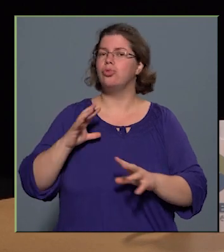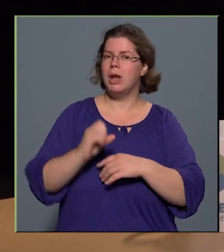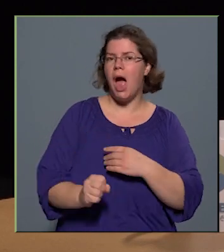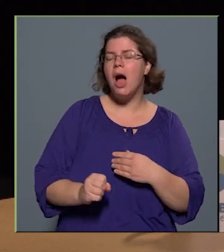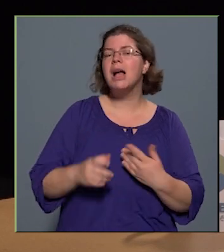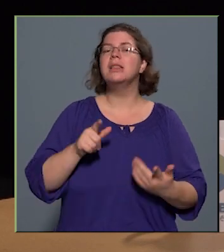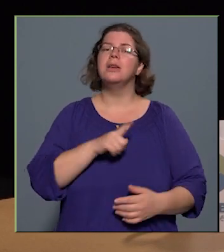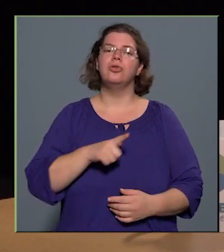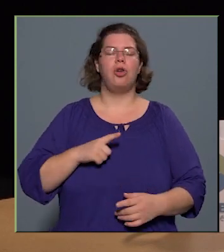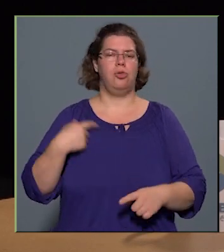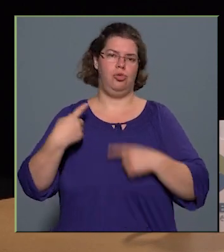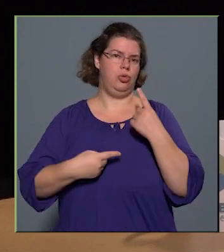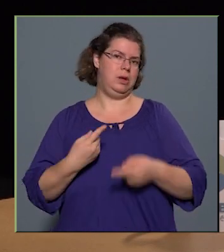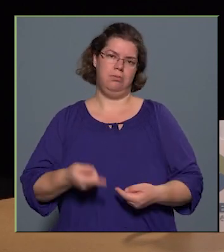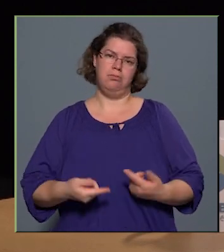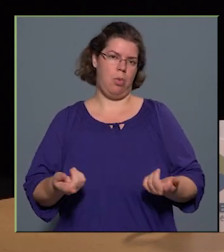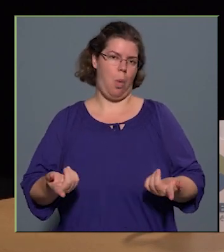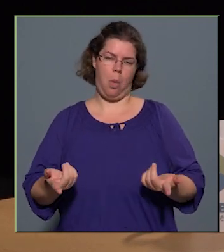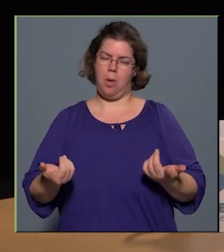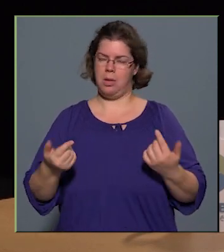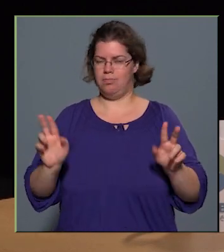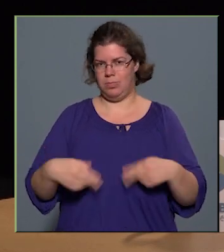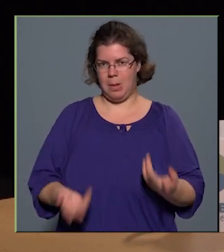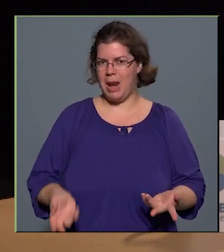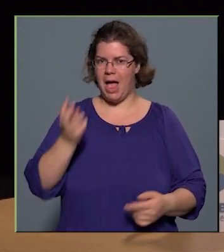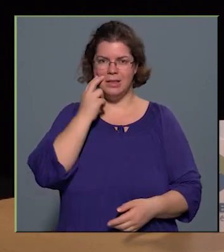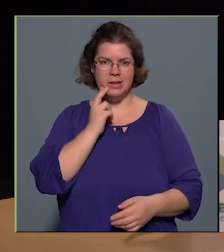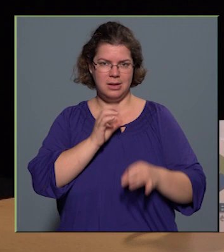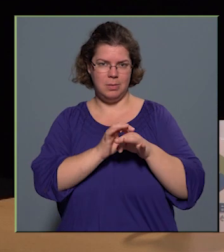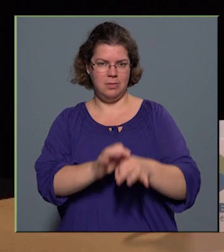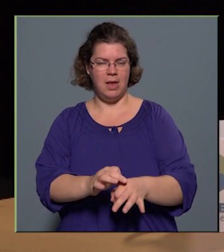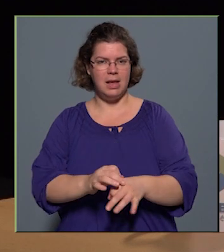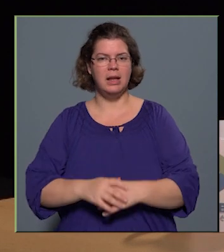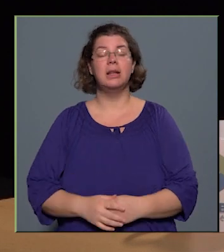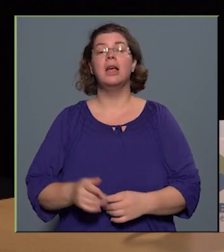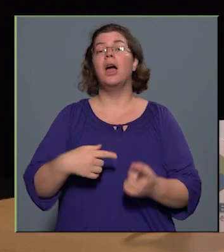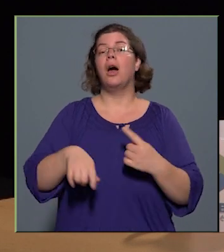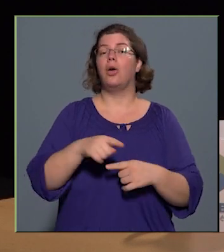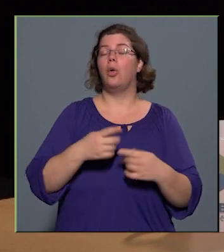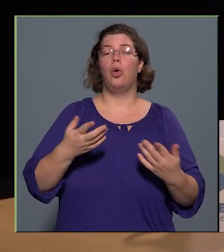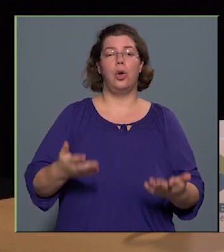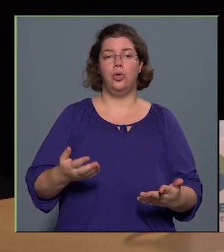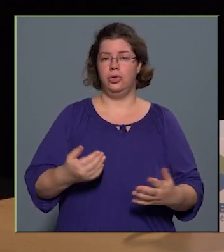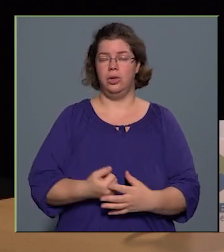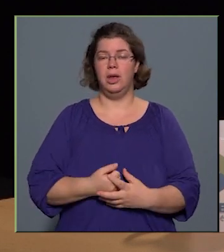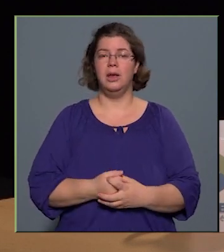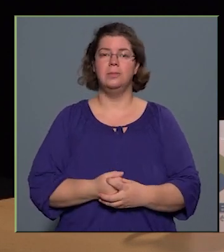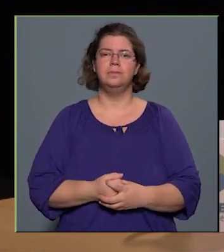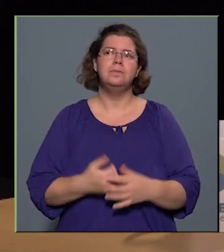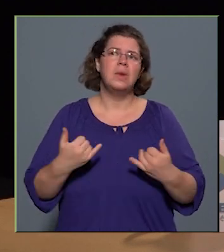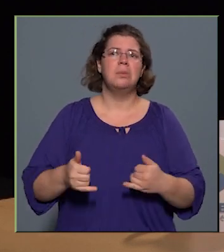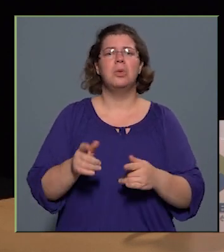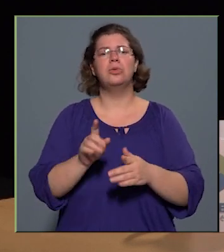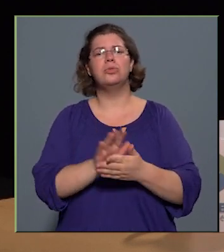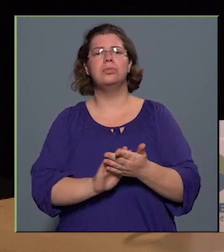tehát csak rutinból nem lehet intézményt vezetni. A Kőrösi, most